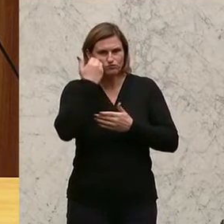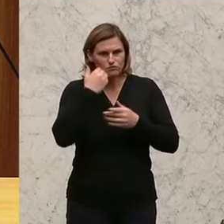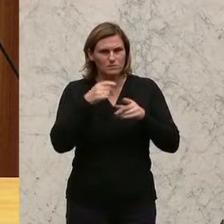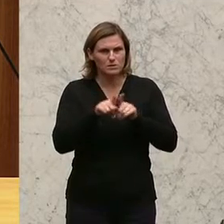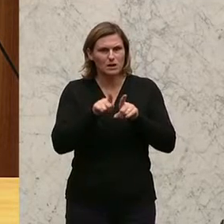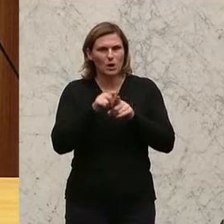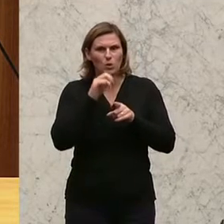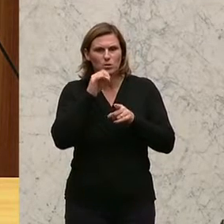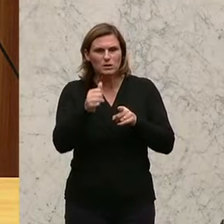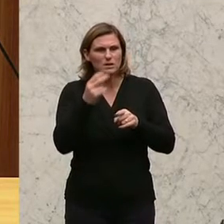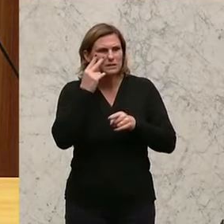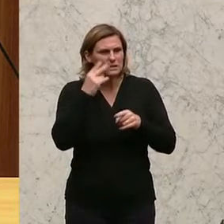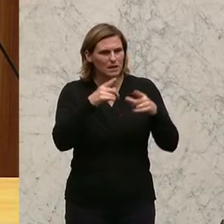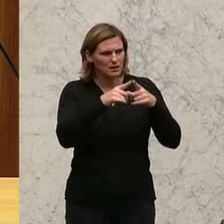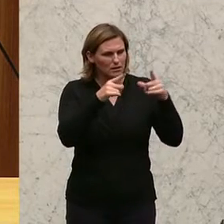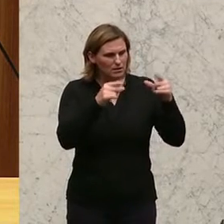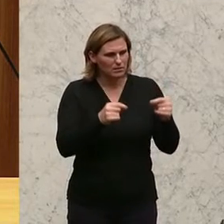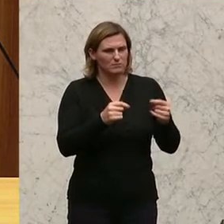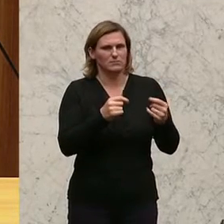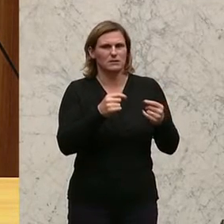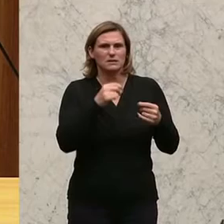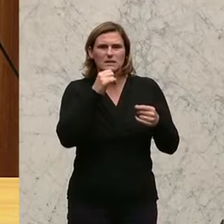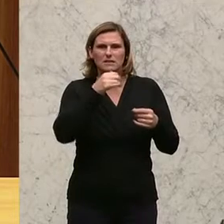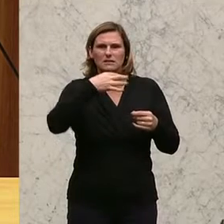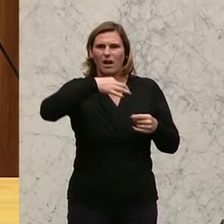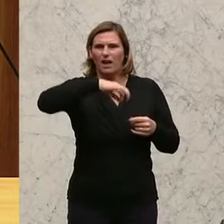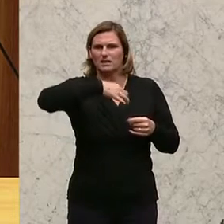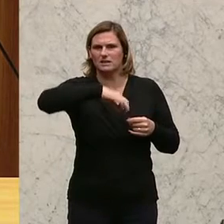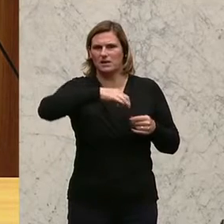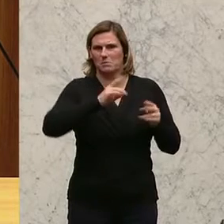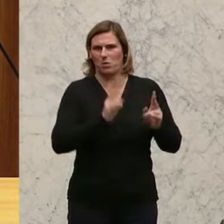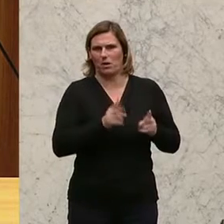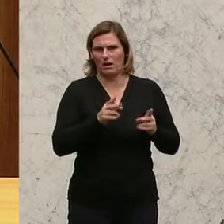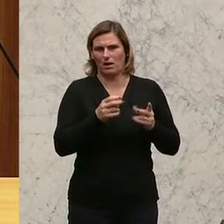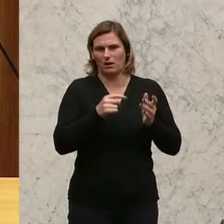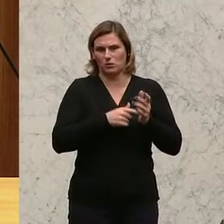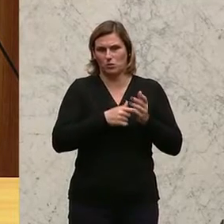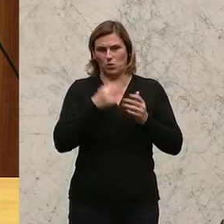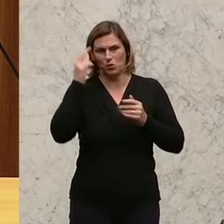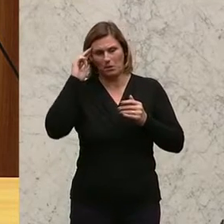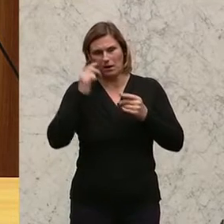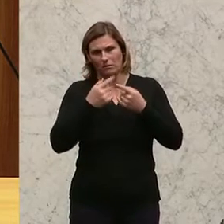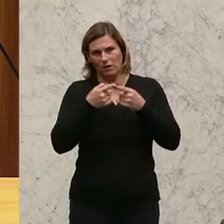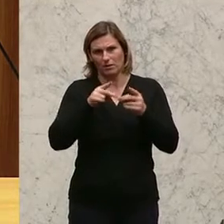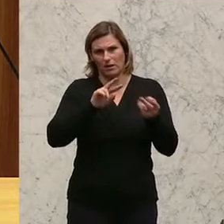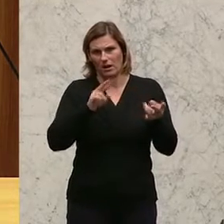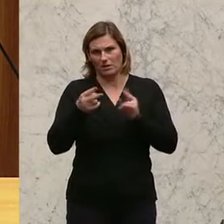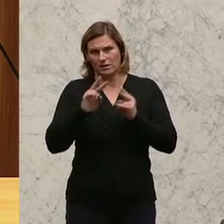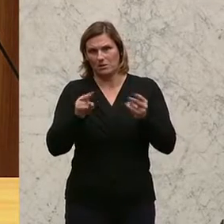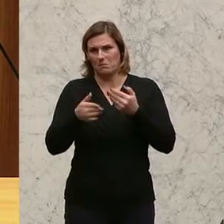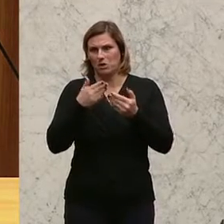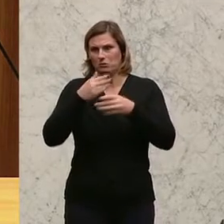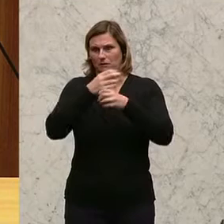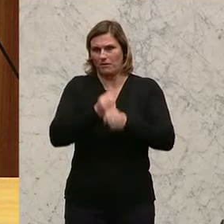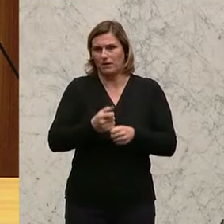alternativlos sehen. Wenn wir bei unseren Verhandlungen draufkommen im Verfassungsausschuss, die